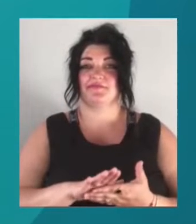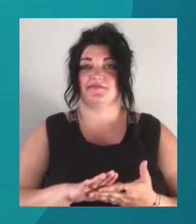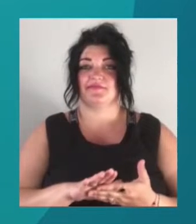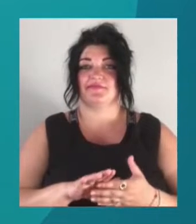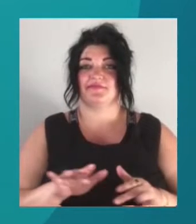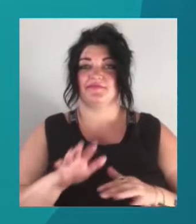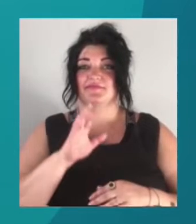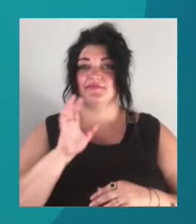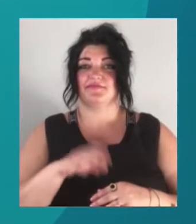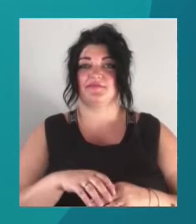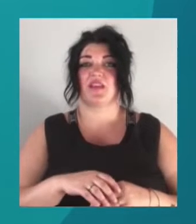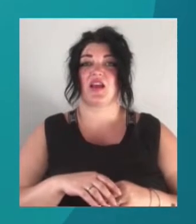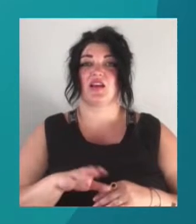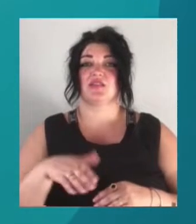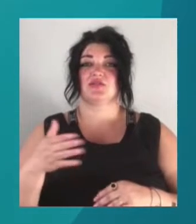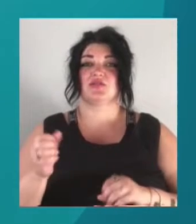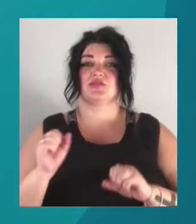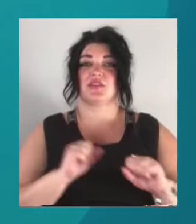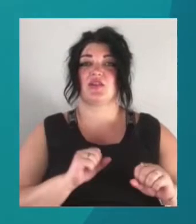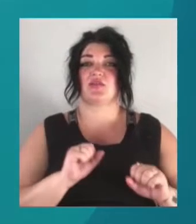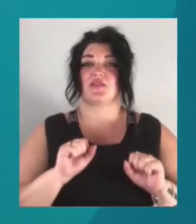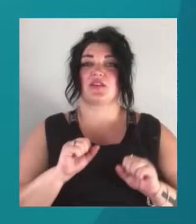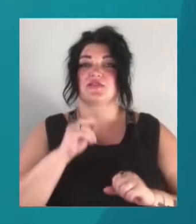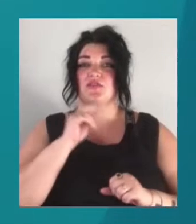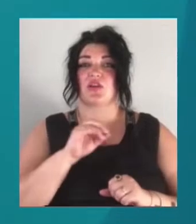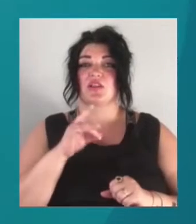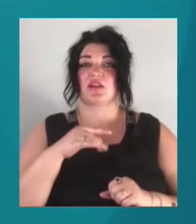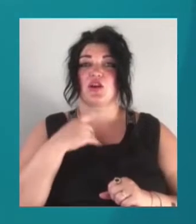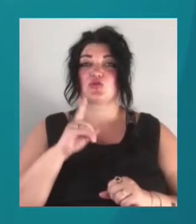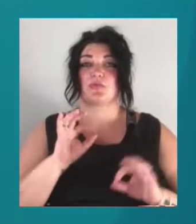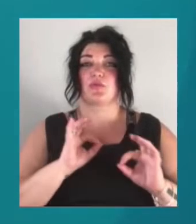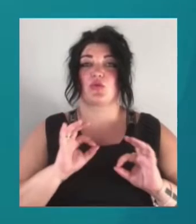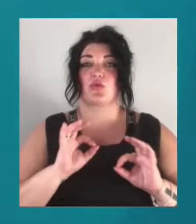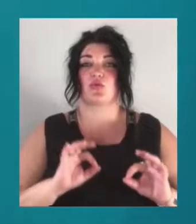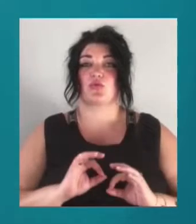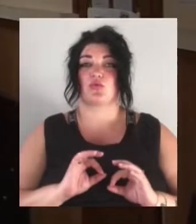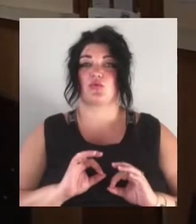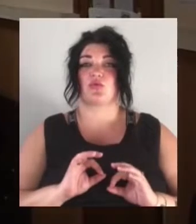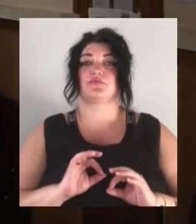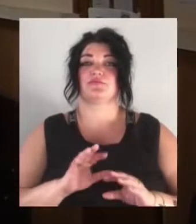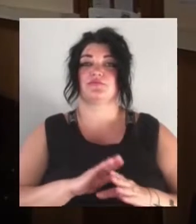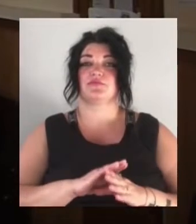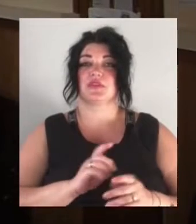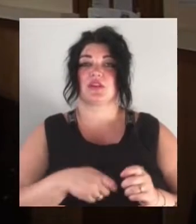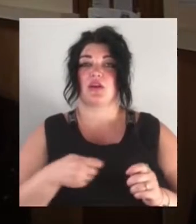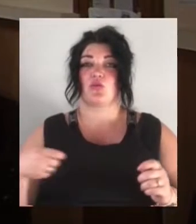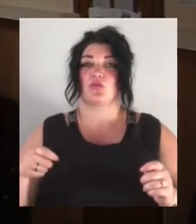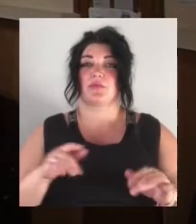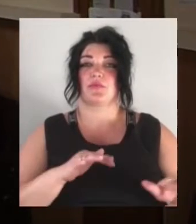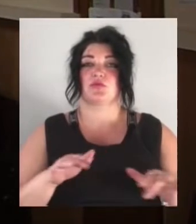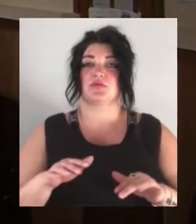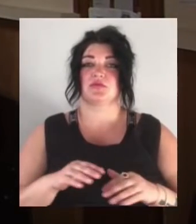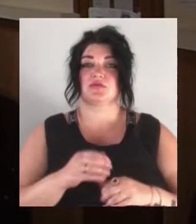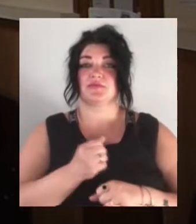На клопотання з сторони захисту адвоката обвинувачених Андрій Фацієв каже, прокурор затягує процес. Вони були мови попрацювати